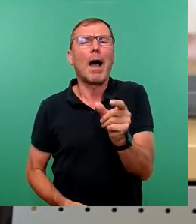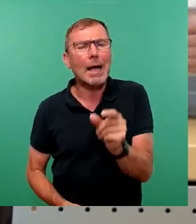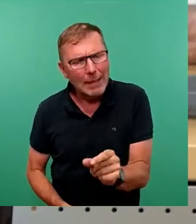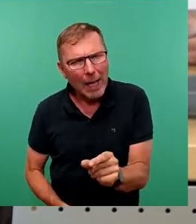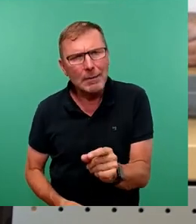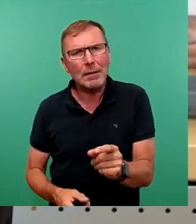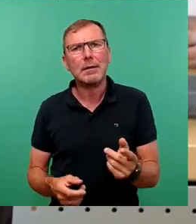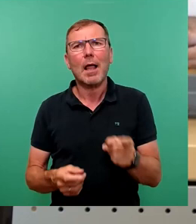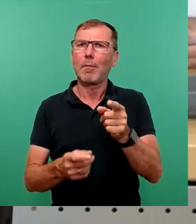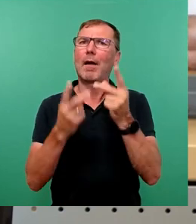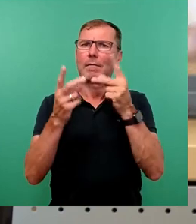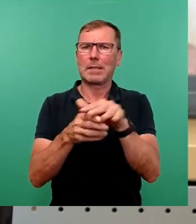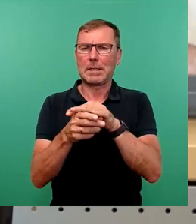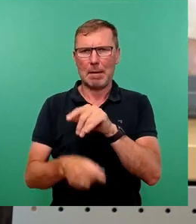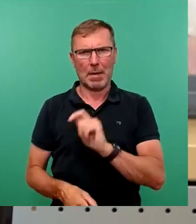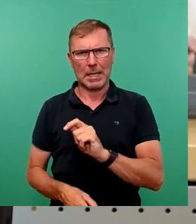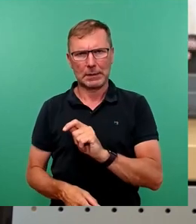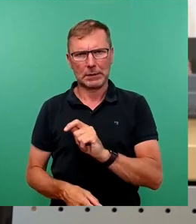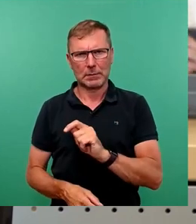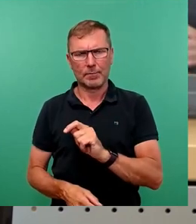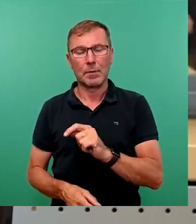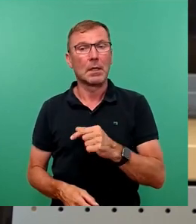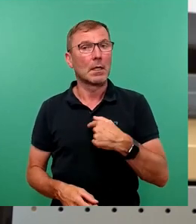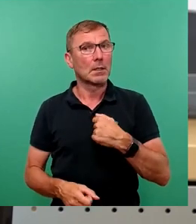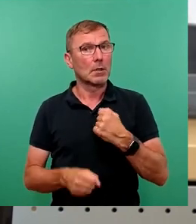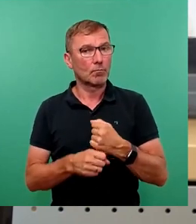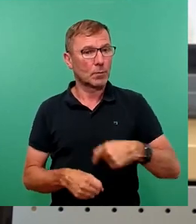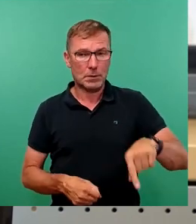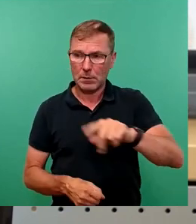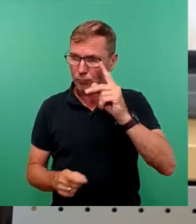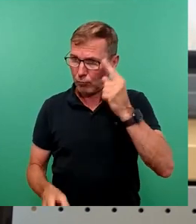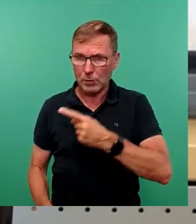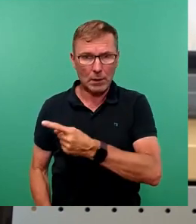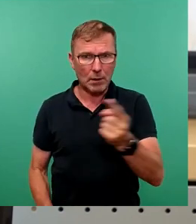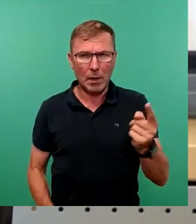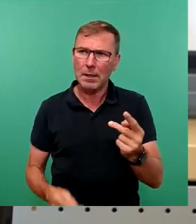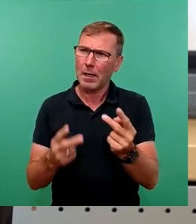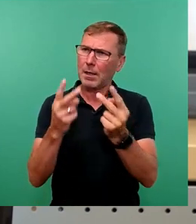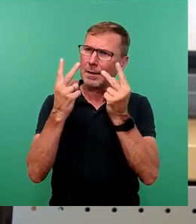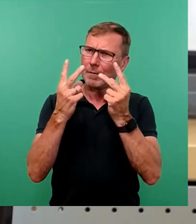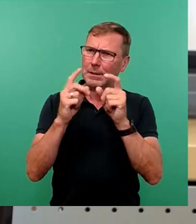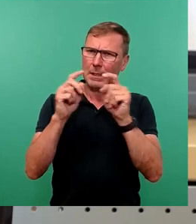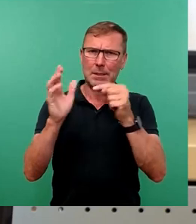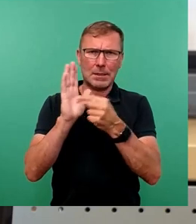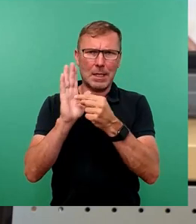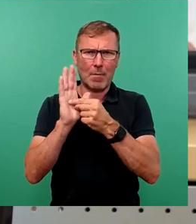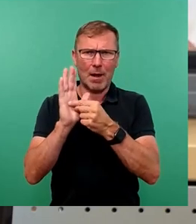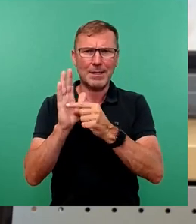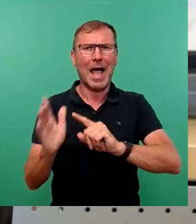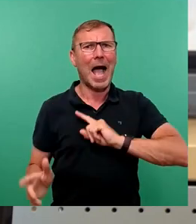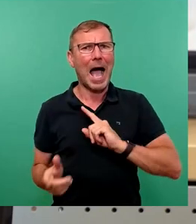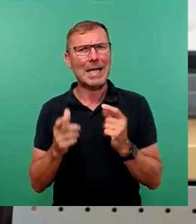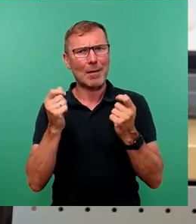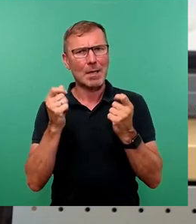wichtigen Bereich. Ich glaube, ich muss hier in diesem Rat nicht mehr die Wichtigkeit der Eigenmittel